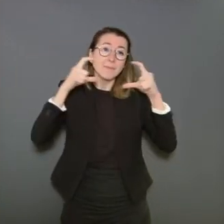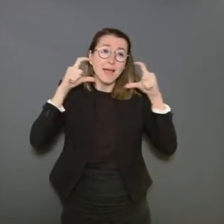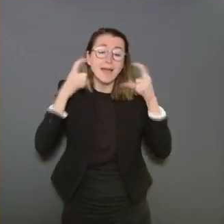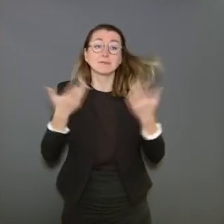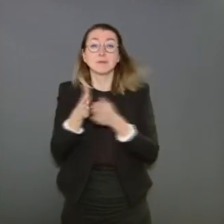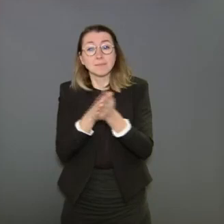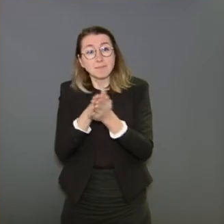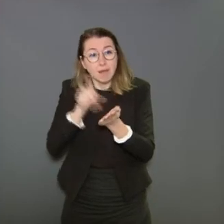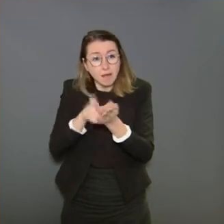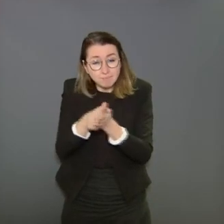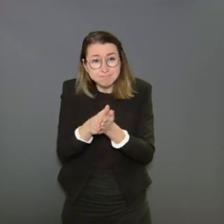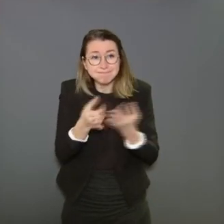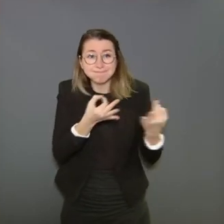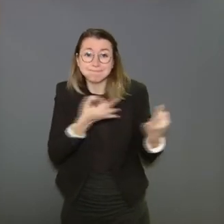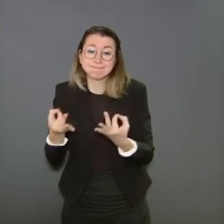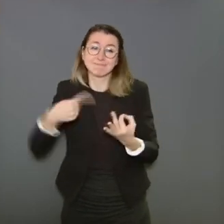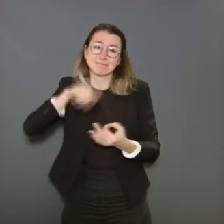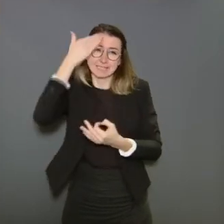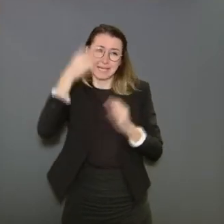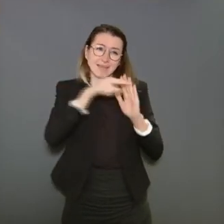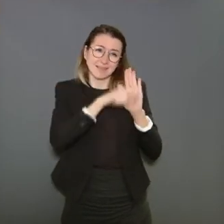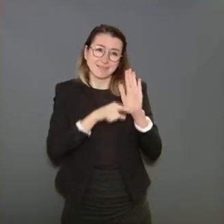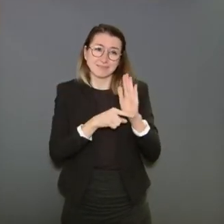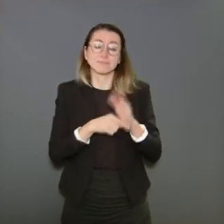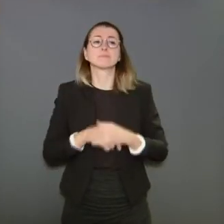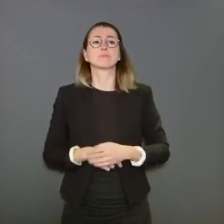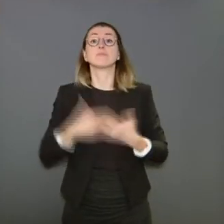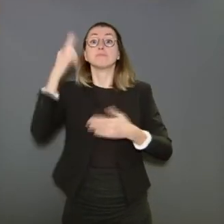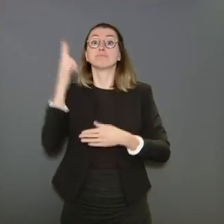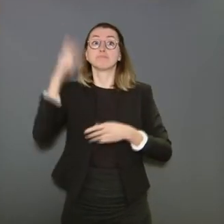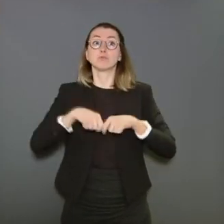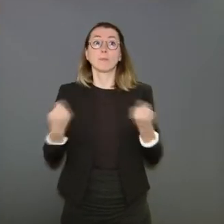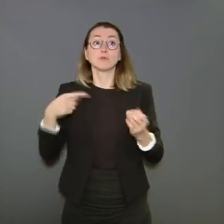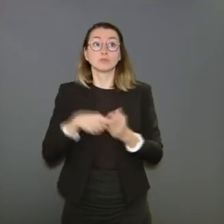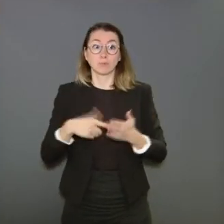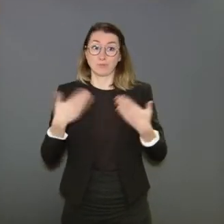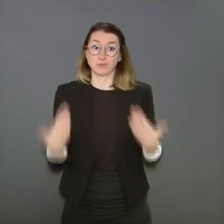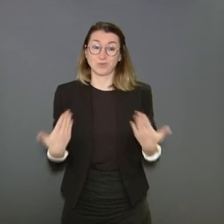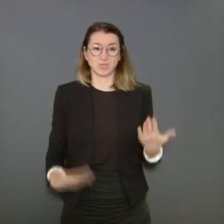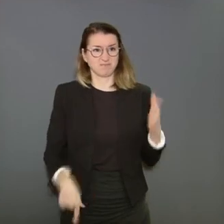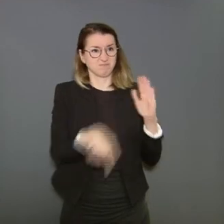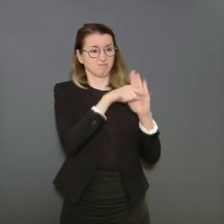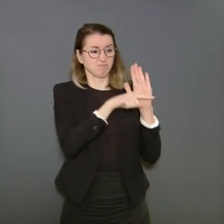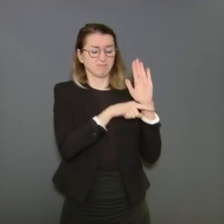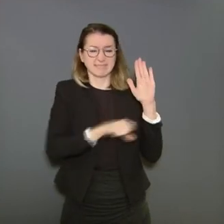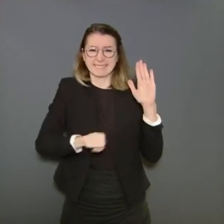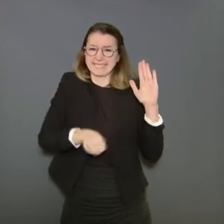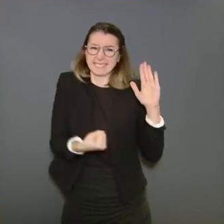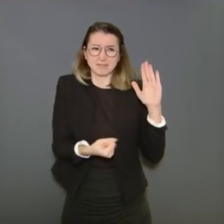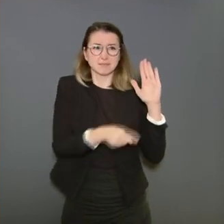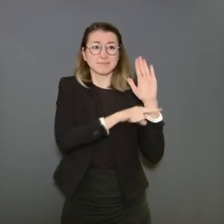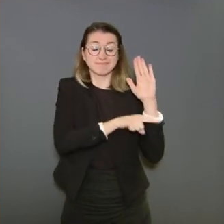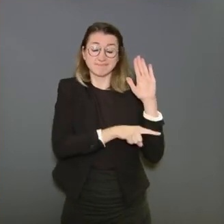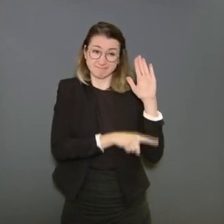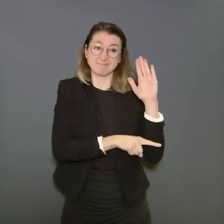À partir de ce week-end, donc, il faudra, à partir d'aujourd'hui, qu faudra appliquer des règles plus strictes, même si ces